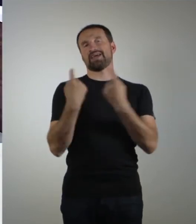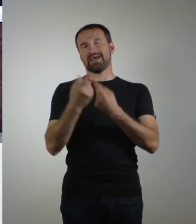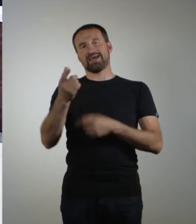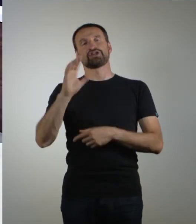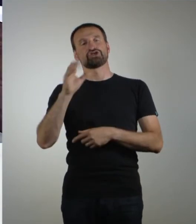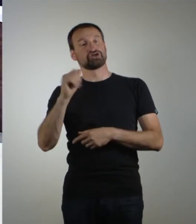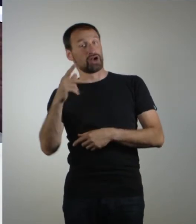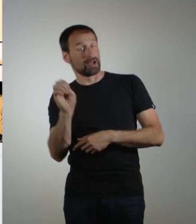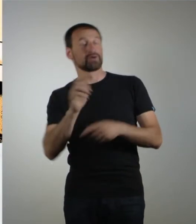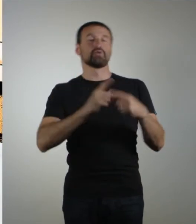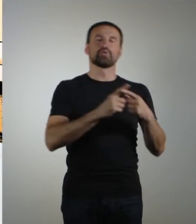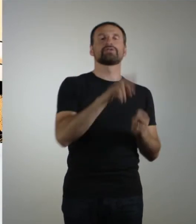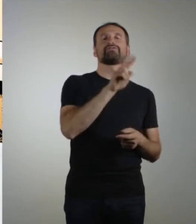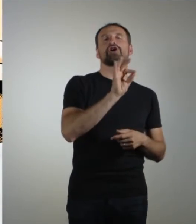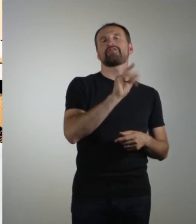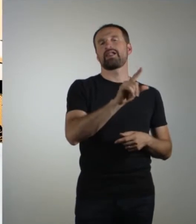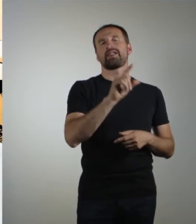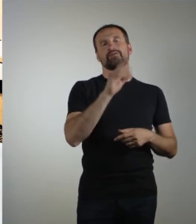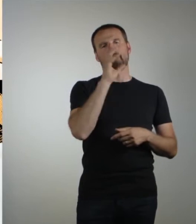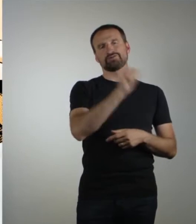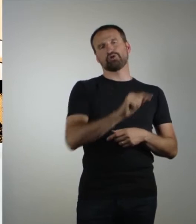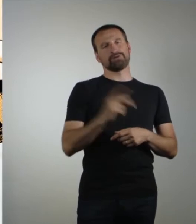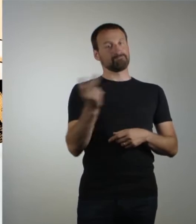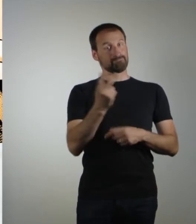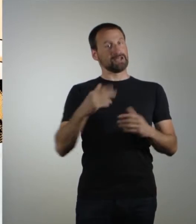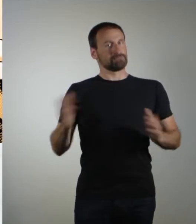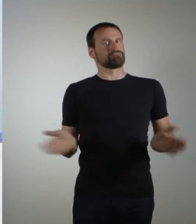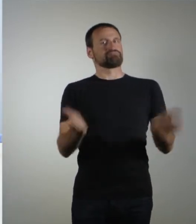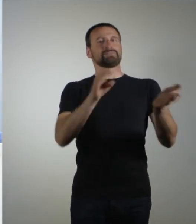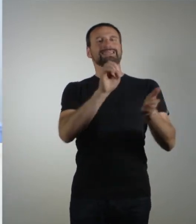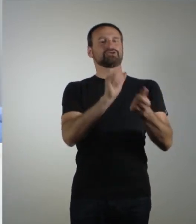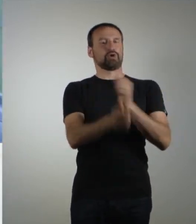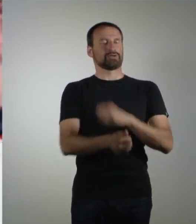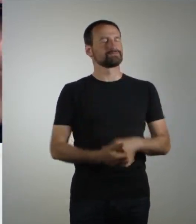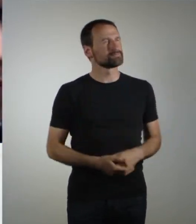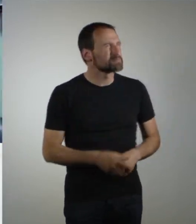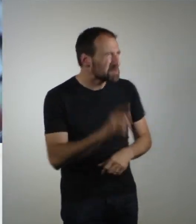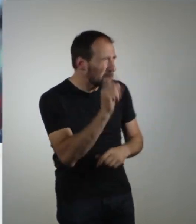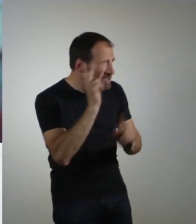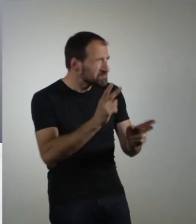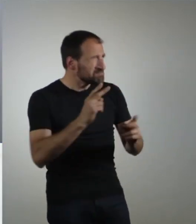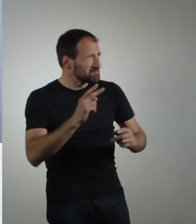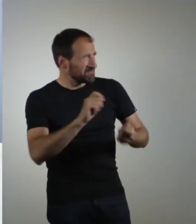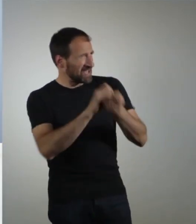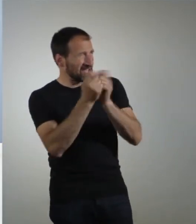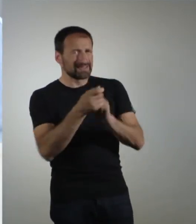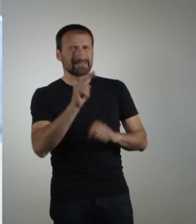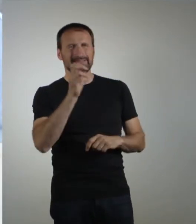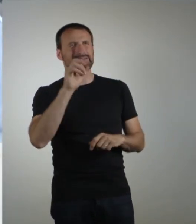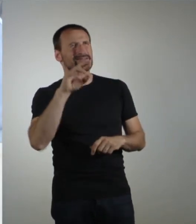Verändert sich da gerade was? Also kommt man da jetzt so aus dieser Nerd-Ecke raus? Ja, also der Nerd an sich, so wie wir ihn früher kennen, mit